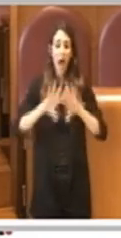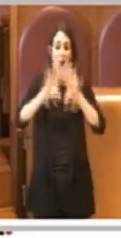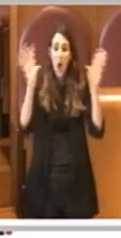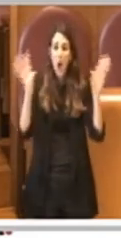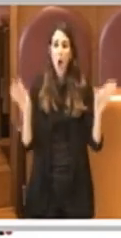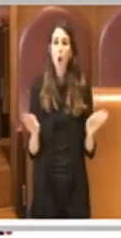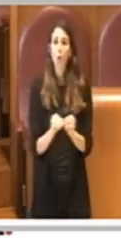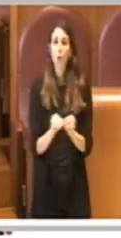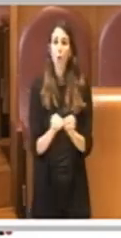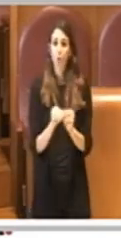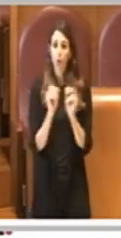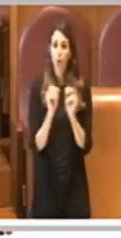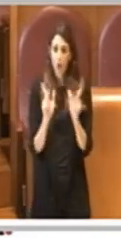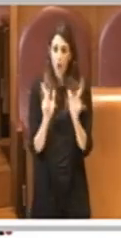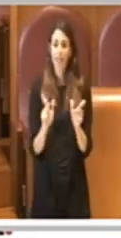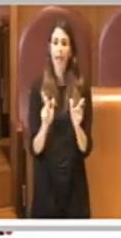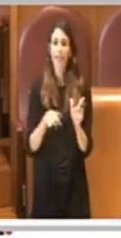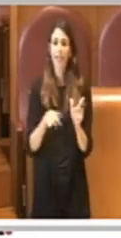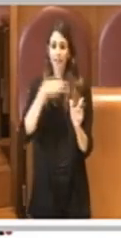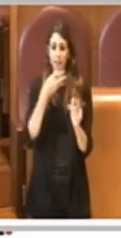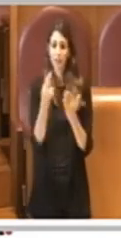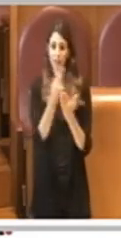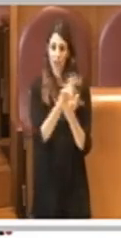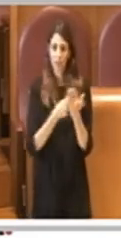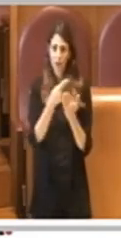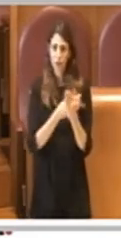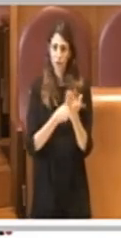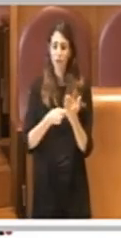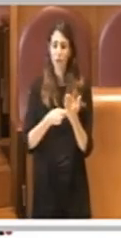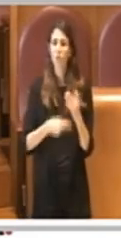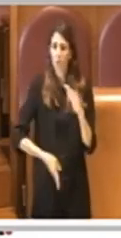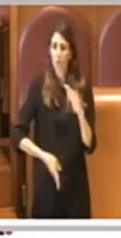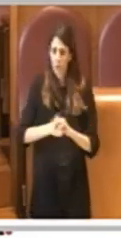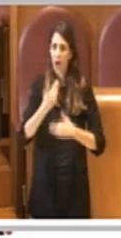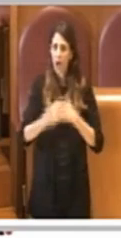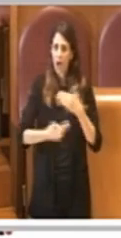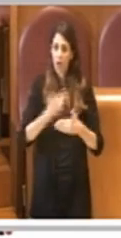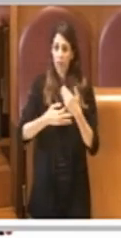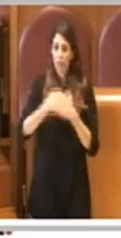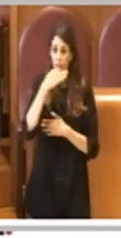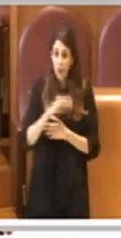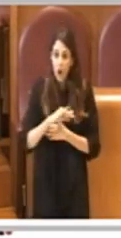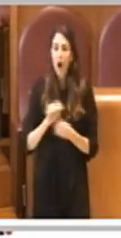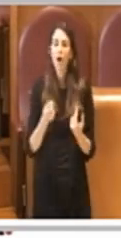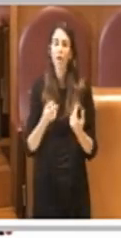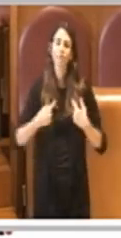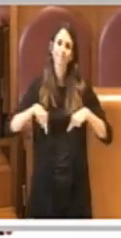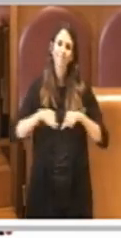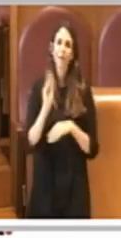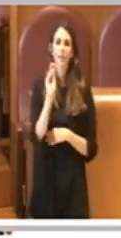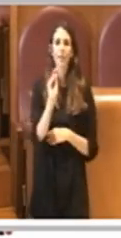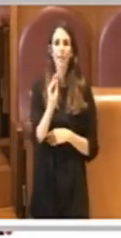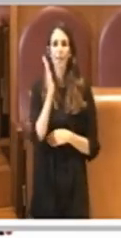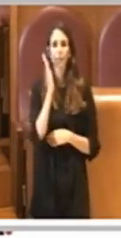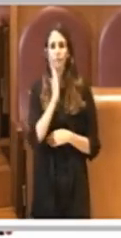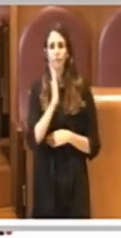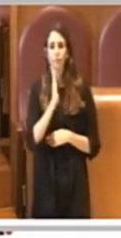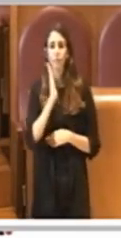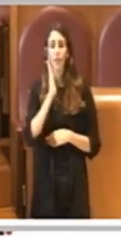vicenda possa avere lo sviluppo corretto, chiediamo che nei tempi stabiliti